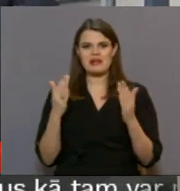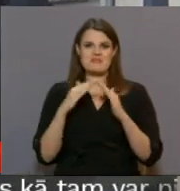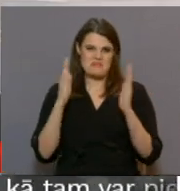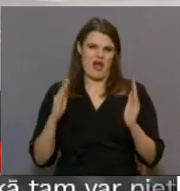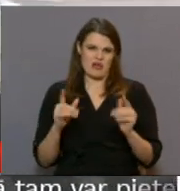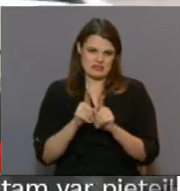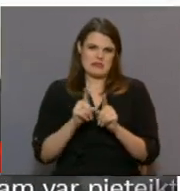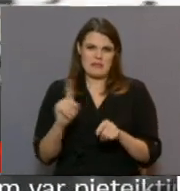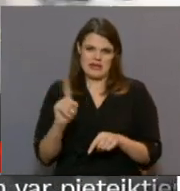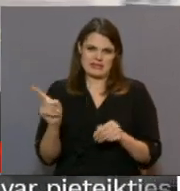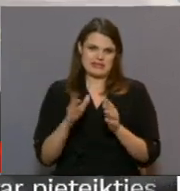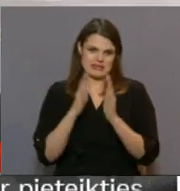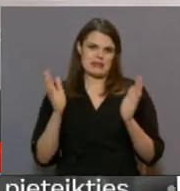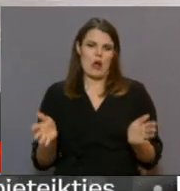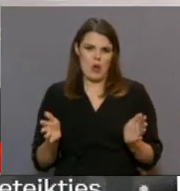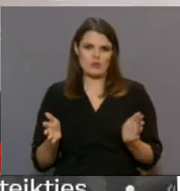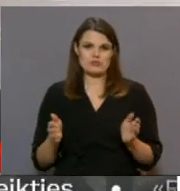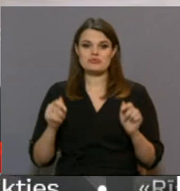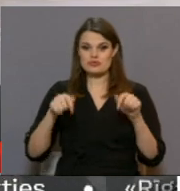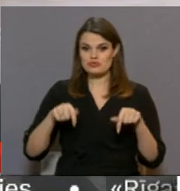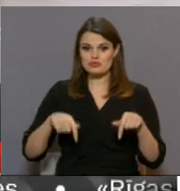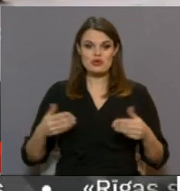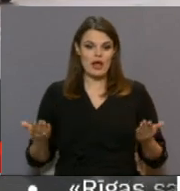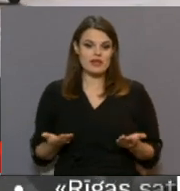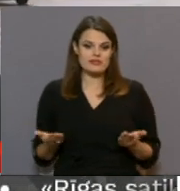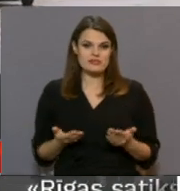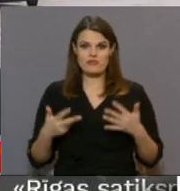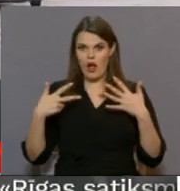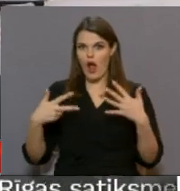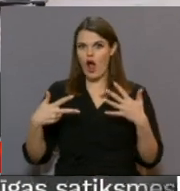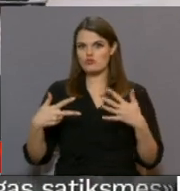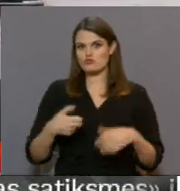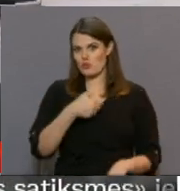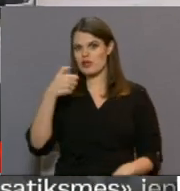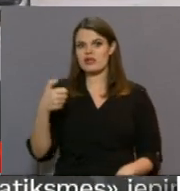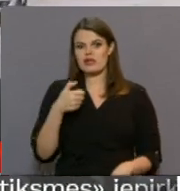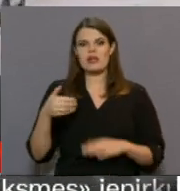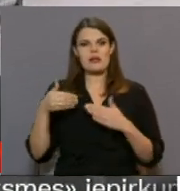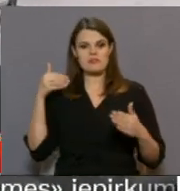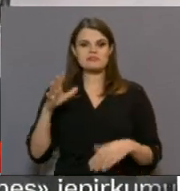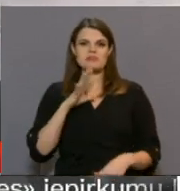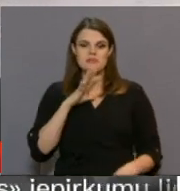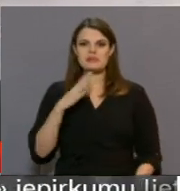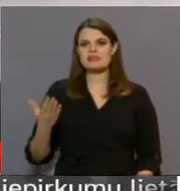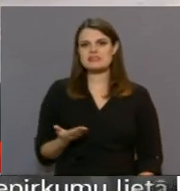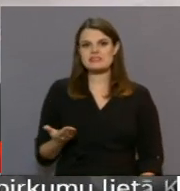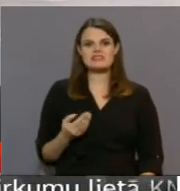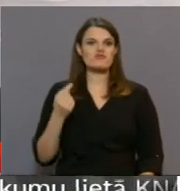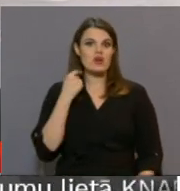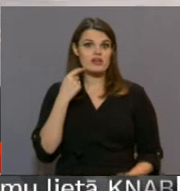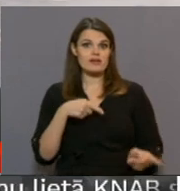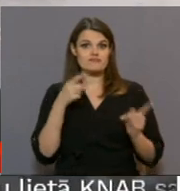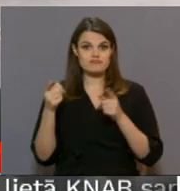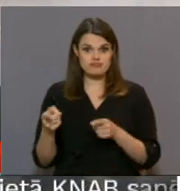pietiek. Šeit dzīvoju astoņus gadus Daugavpilī. Pirms tā mēs Rīgā dzīvoju. Kad mēs